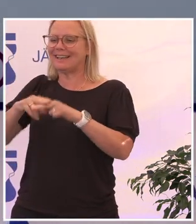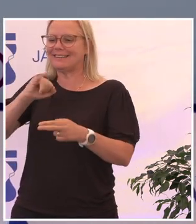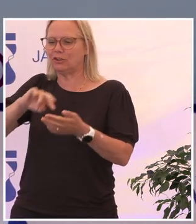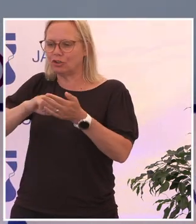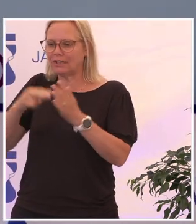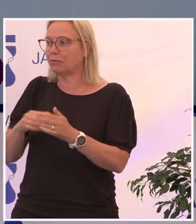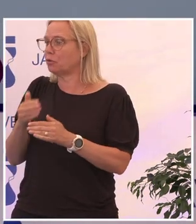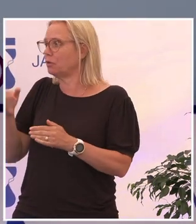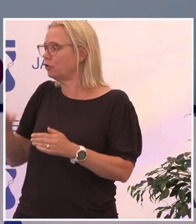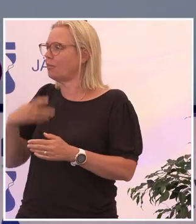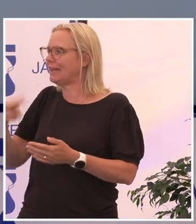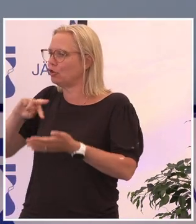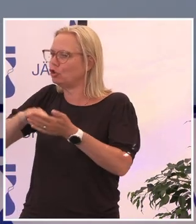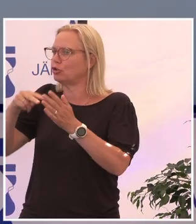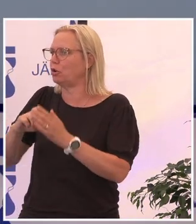systematiskt.